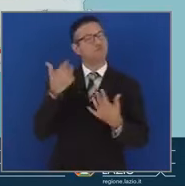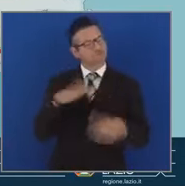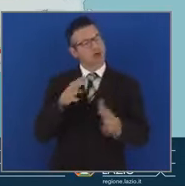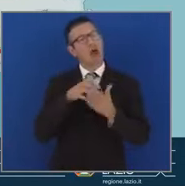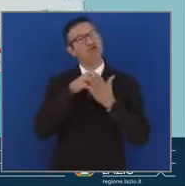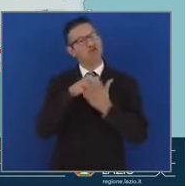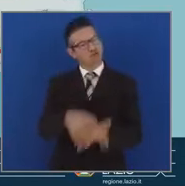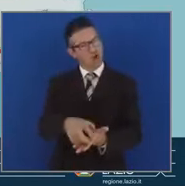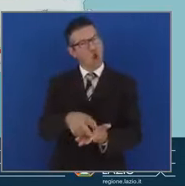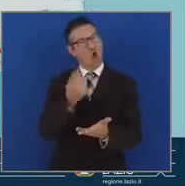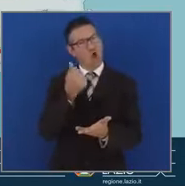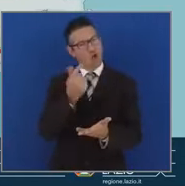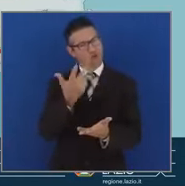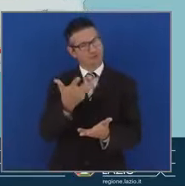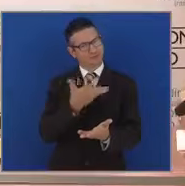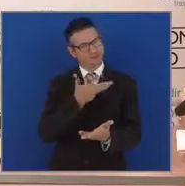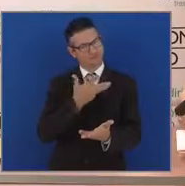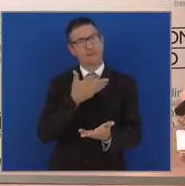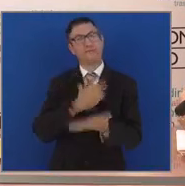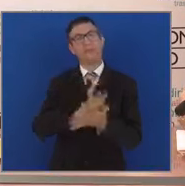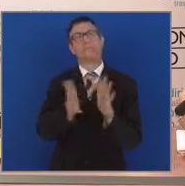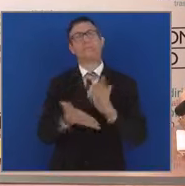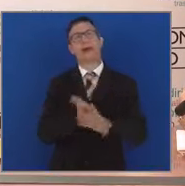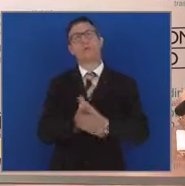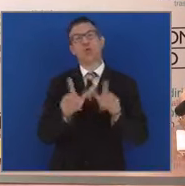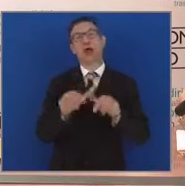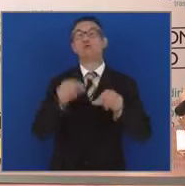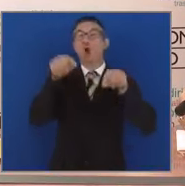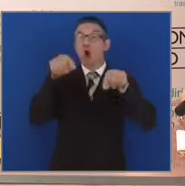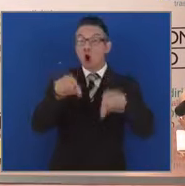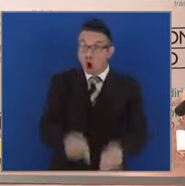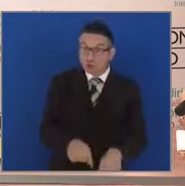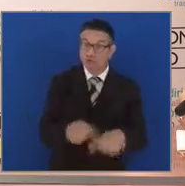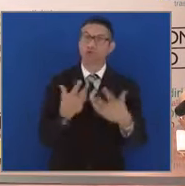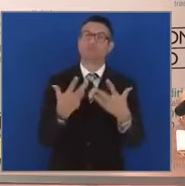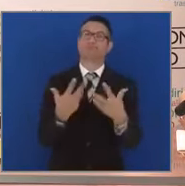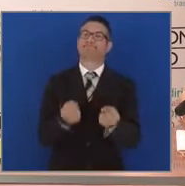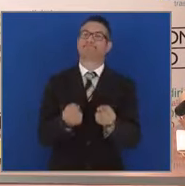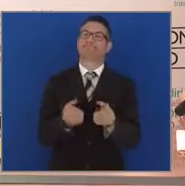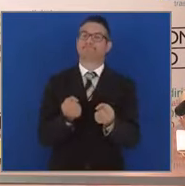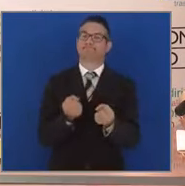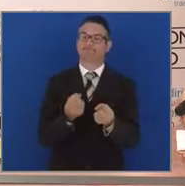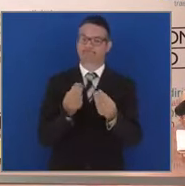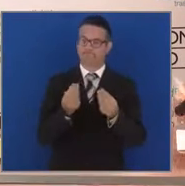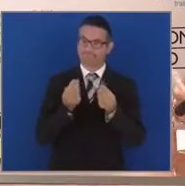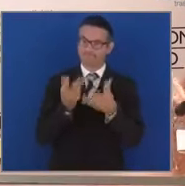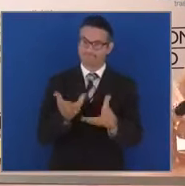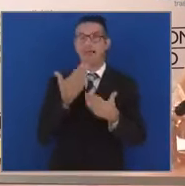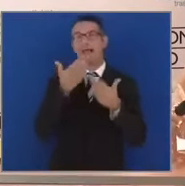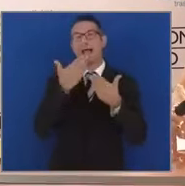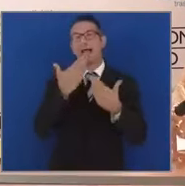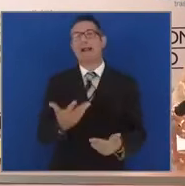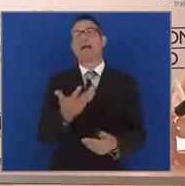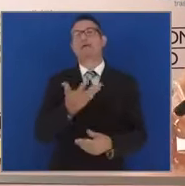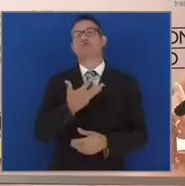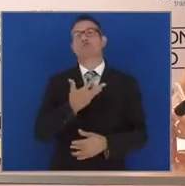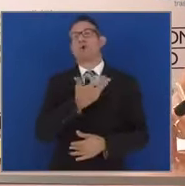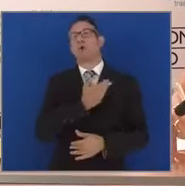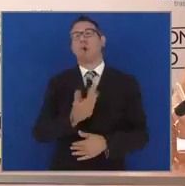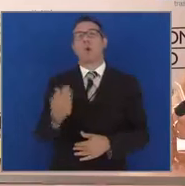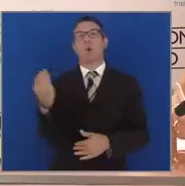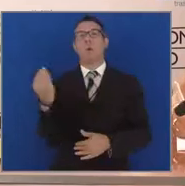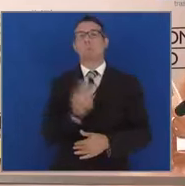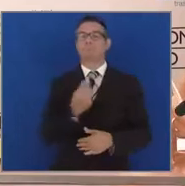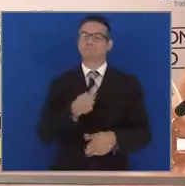patto per il Lazio, oggi diventano concretezze che grazie al commissariamento si corre